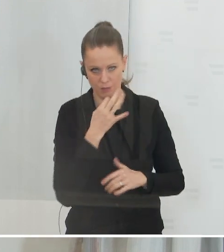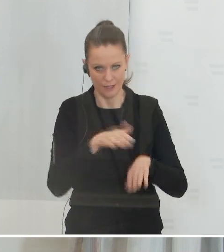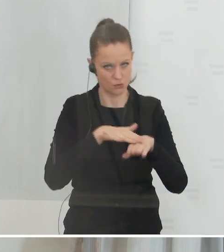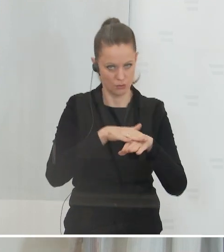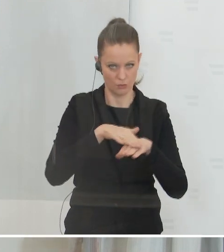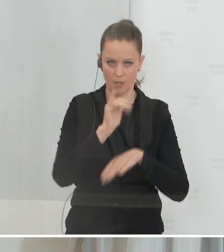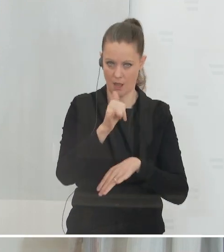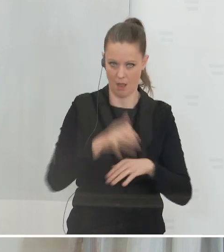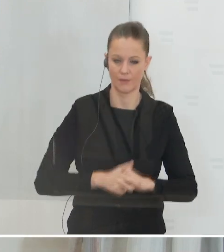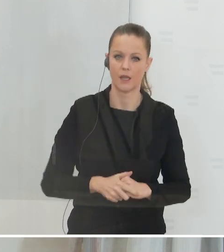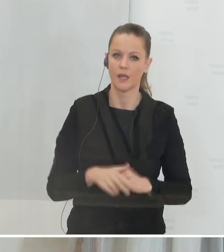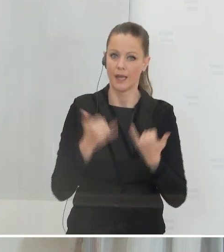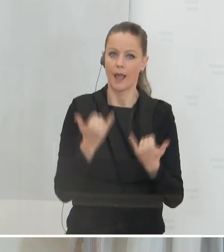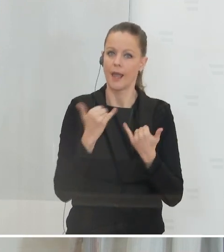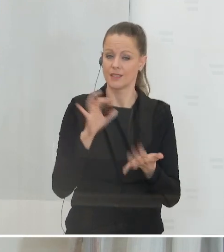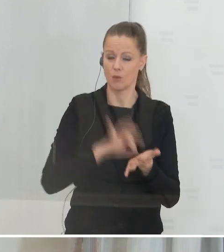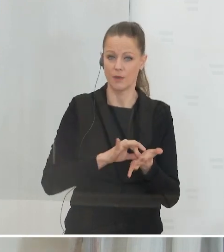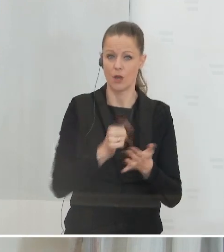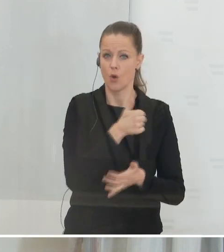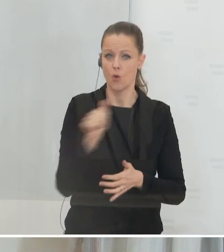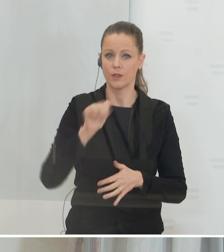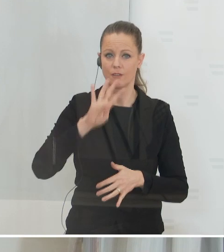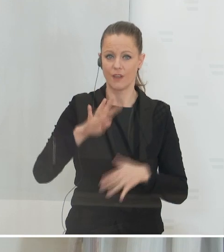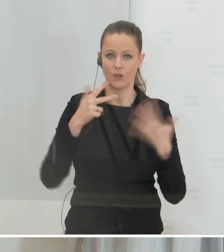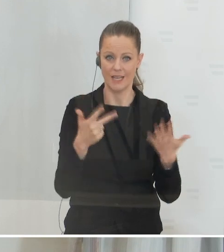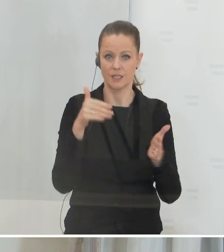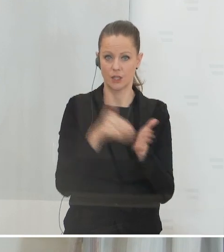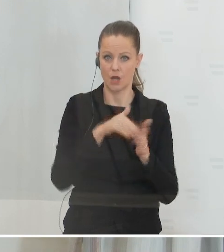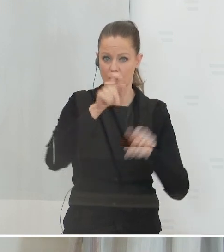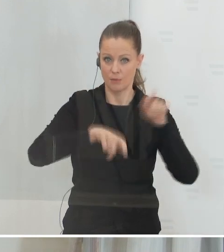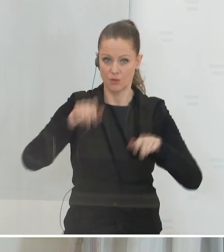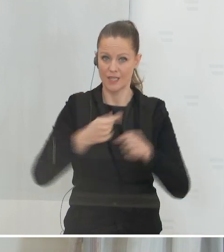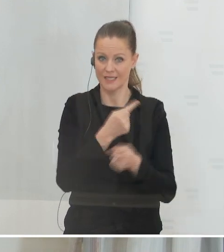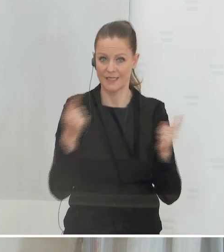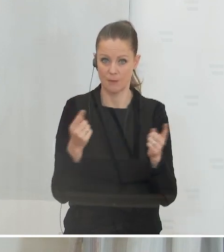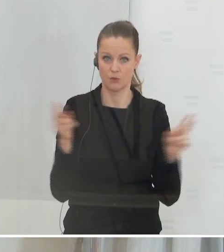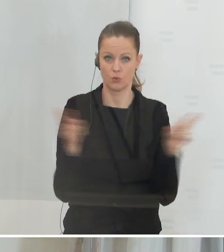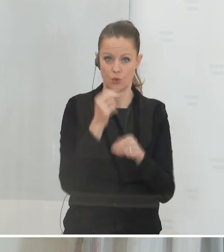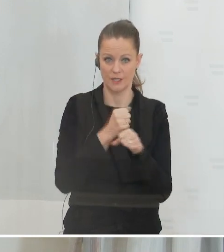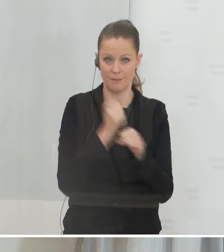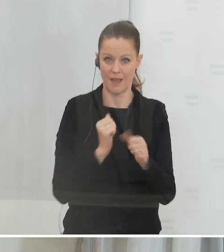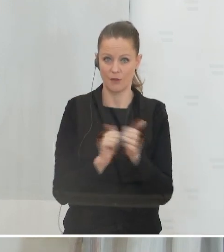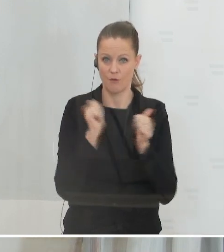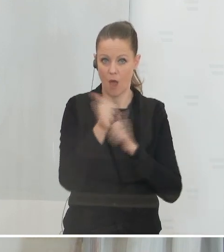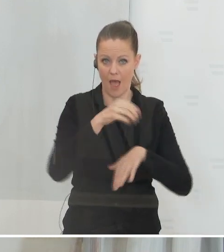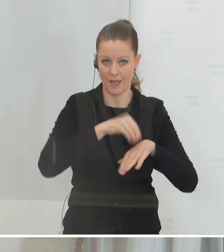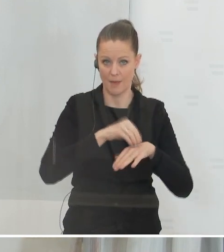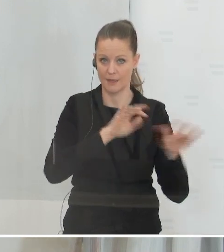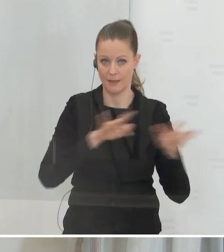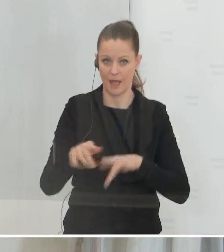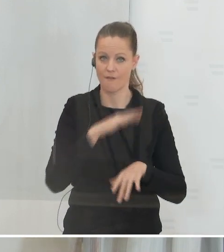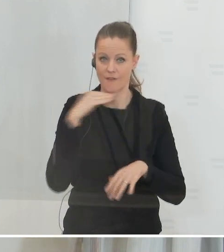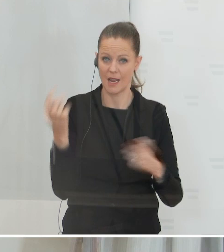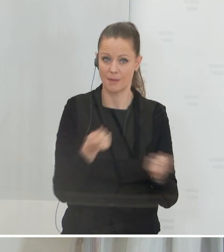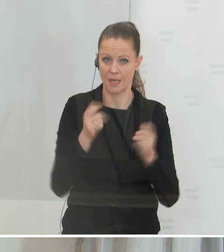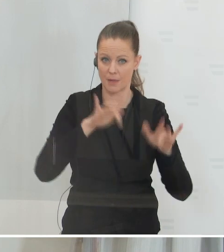Wir haben jetzt im Moment 184.000 Menschen circa, die für Kurzarbeit vorangemeldet sind. Wir sehen, dass viele Betriebe